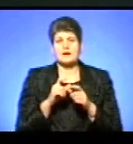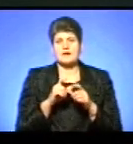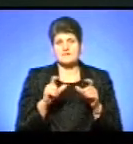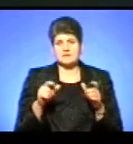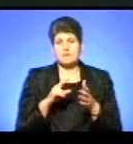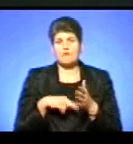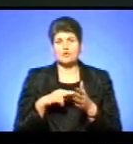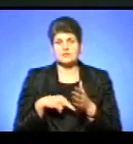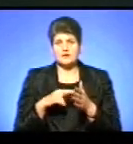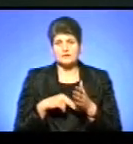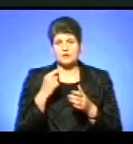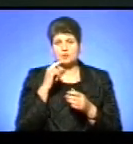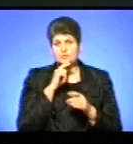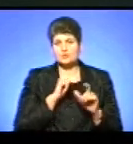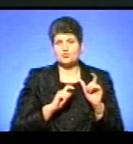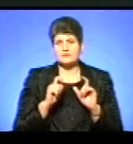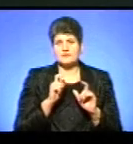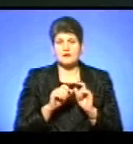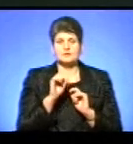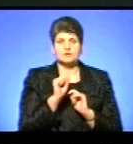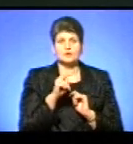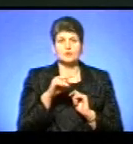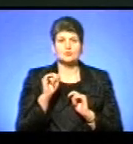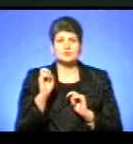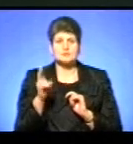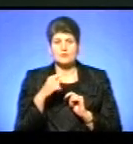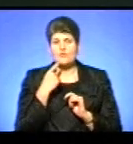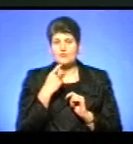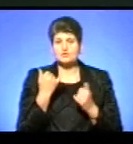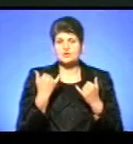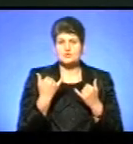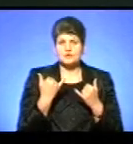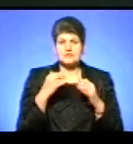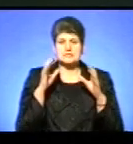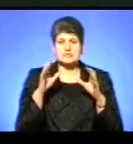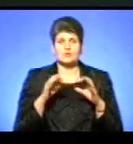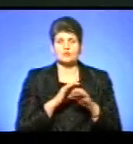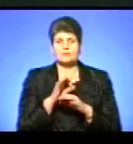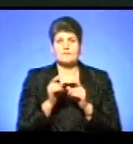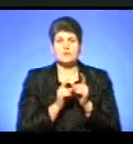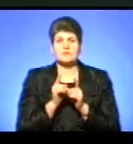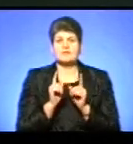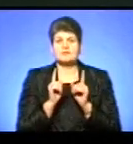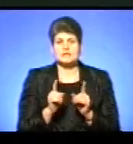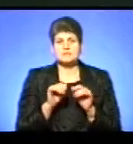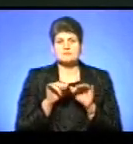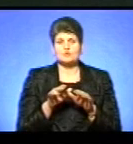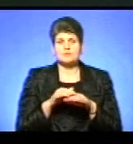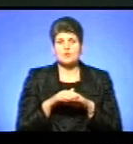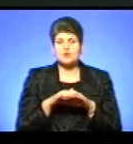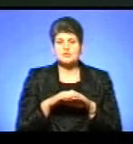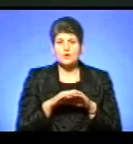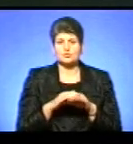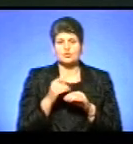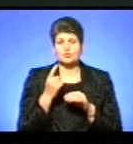політики Тернопільського економічного університету Анатолій Луцик каже, що на сьогодні законопроект поміняв лише спосіб розрахунку одного